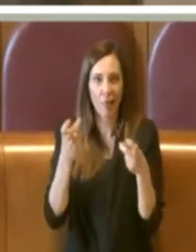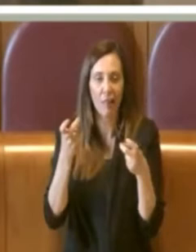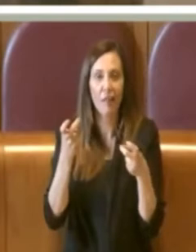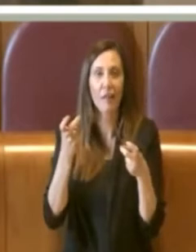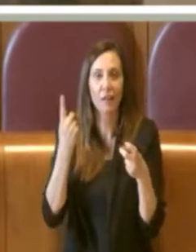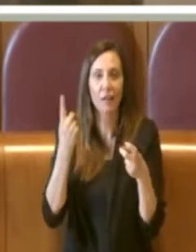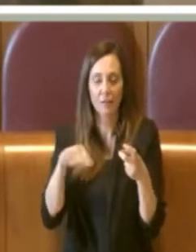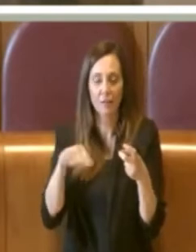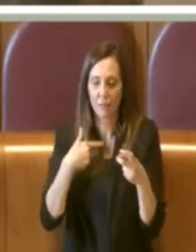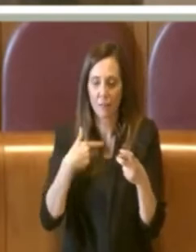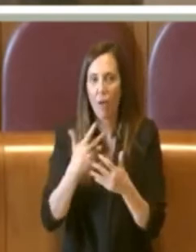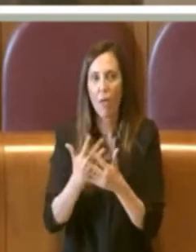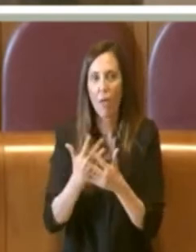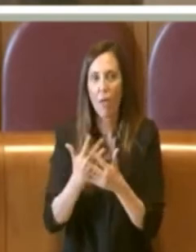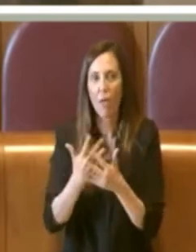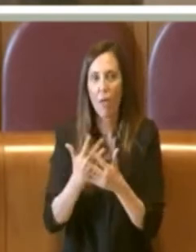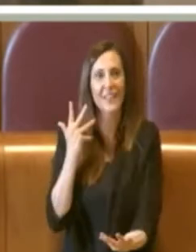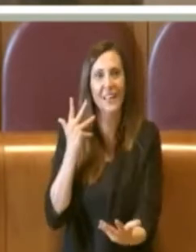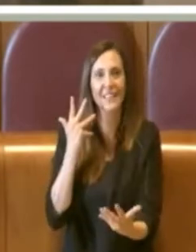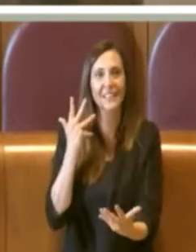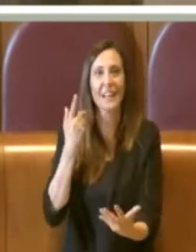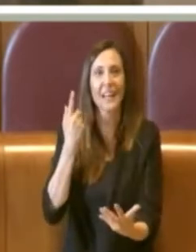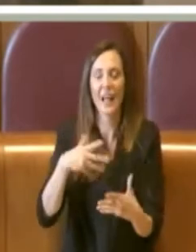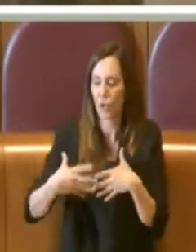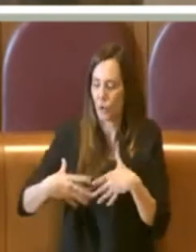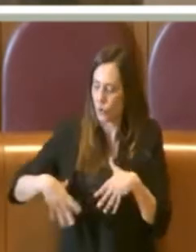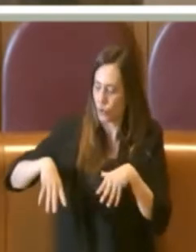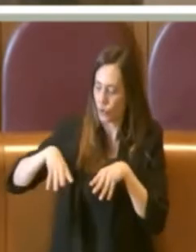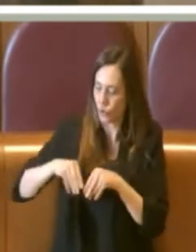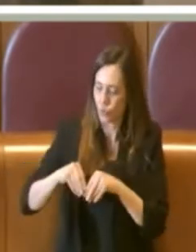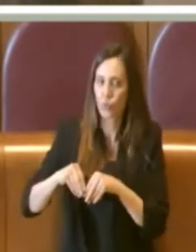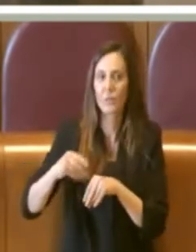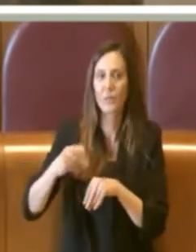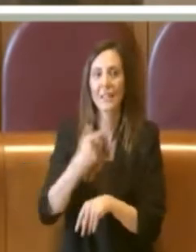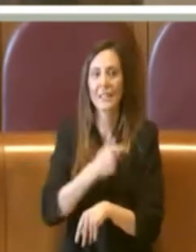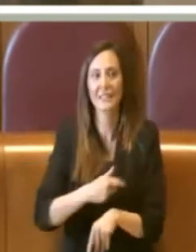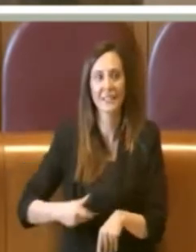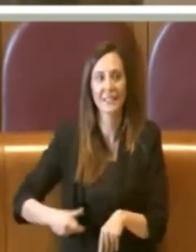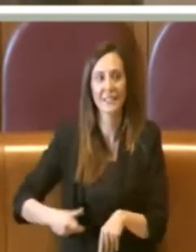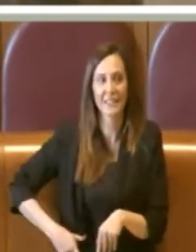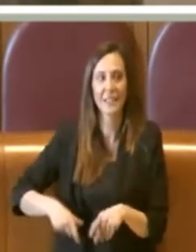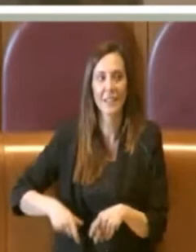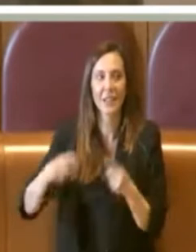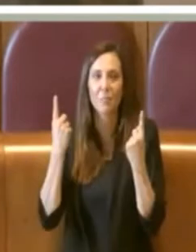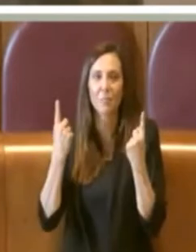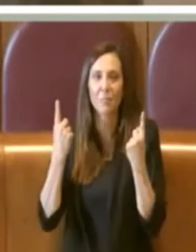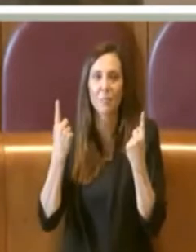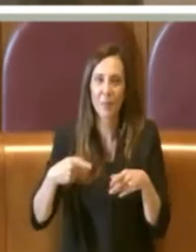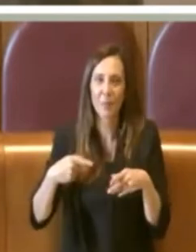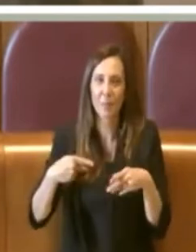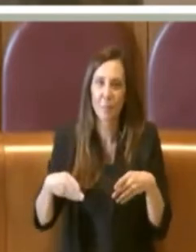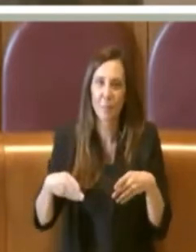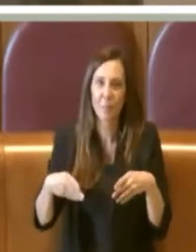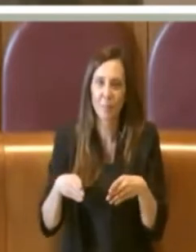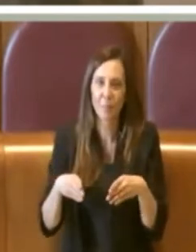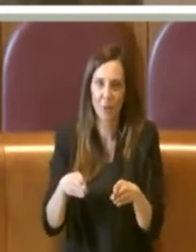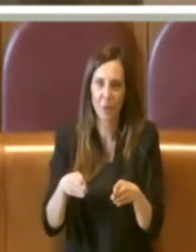per rimarcare a tutti i colleghi, alla giunta, sindaca che chiaramente questo percorso, come sappiamo tutti,